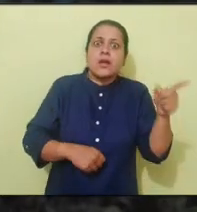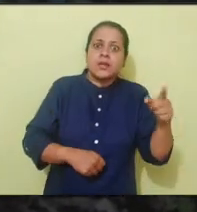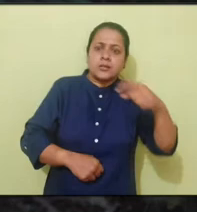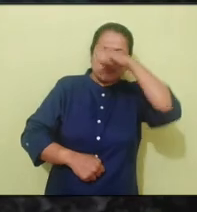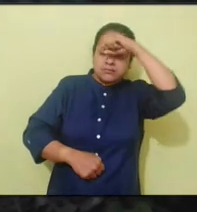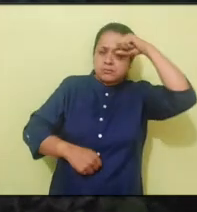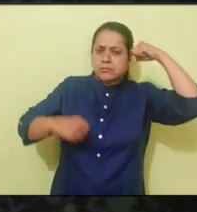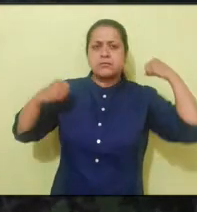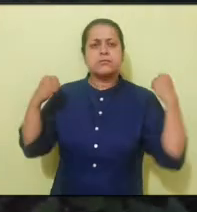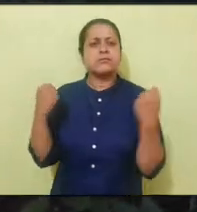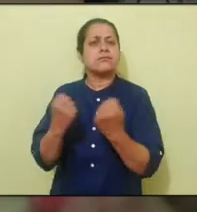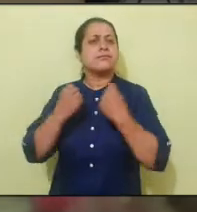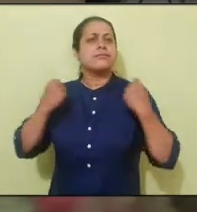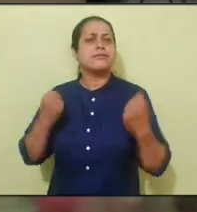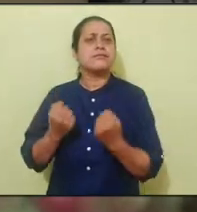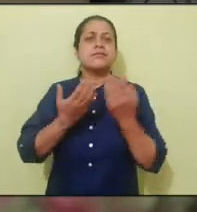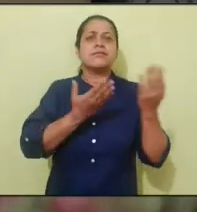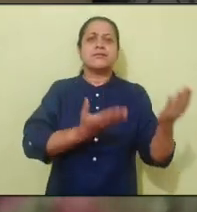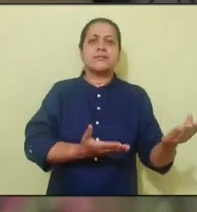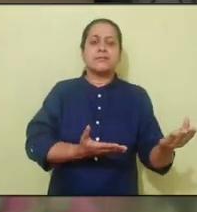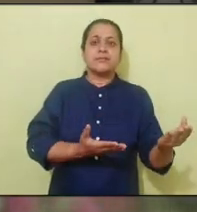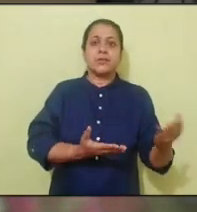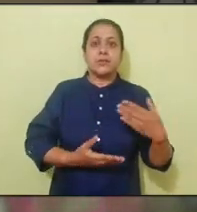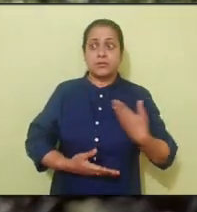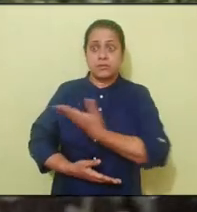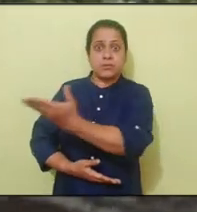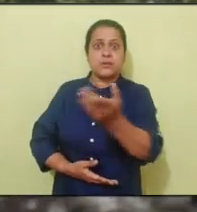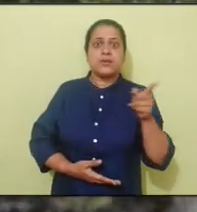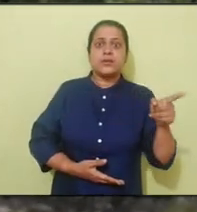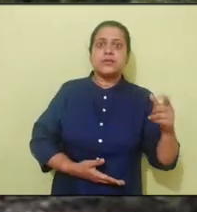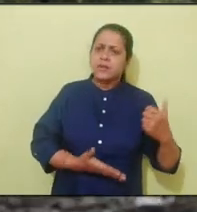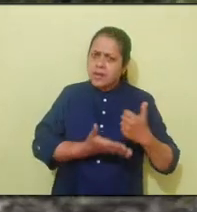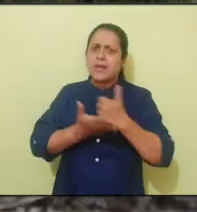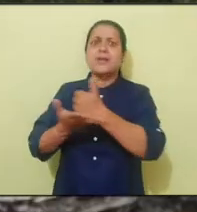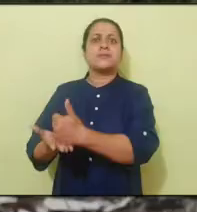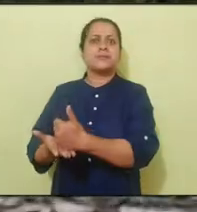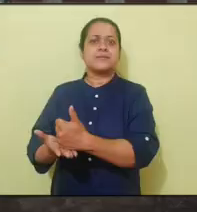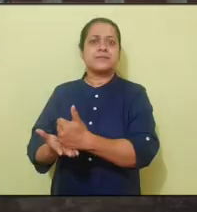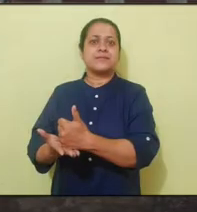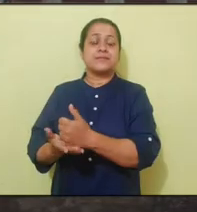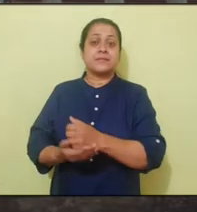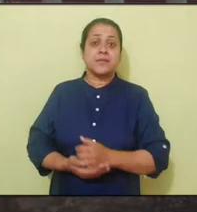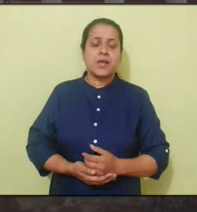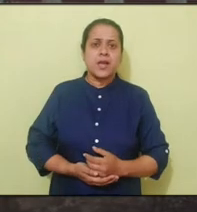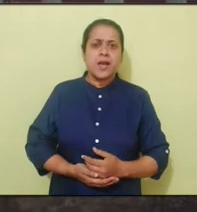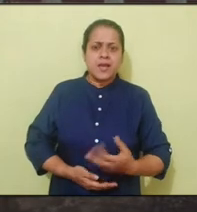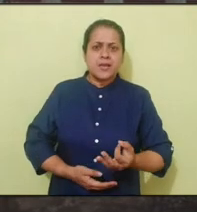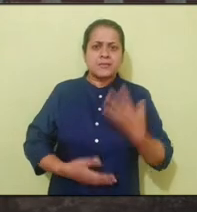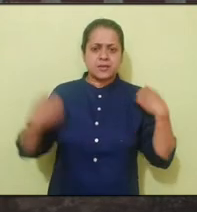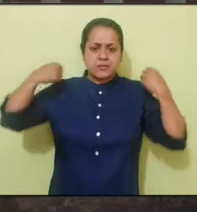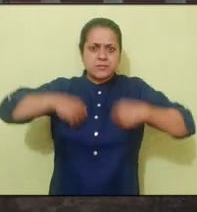साहस का प्रमान देता है हमारी सेवा में हाजिर रहता है वो वर्दी में खड़ा